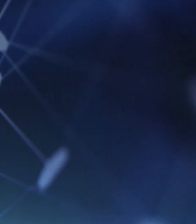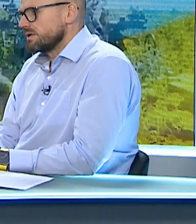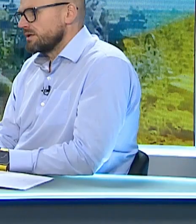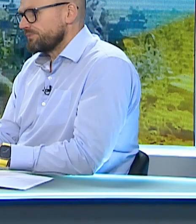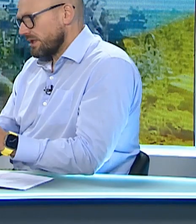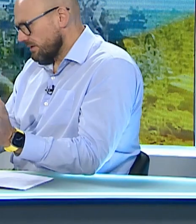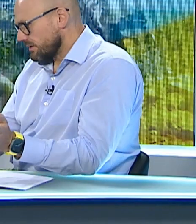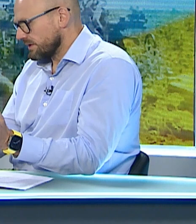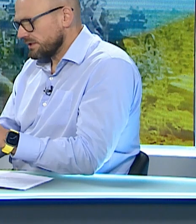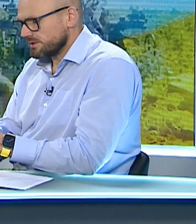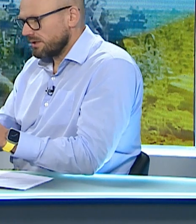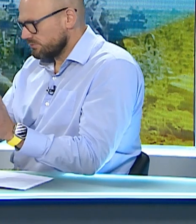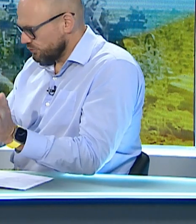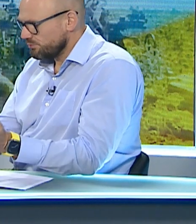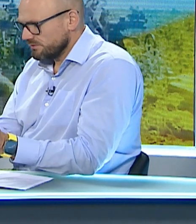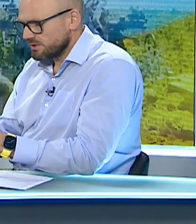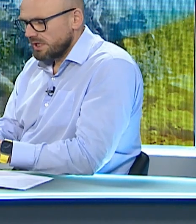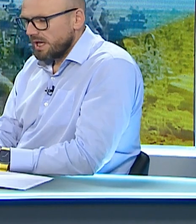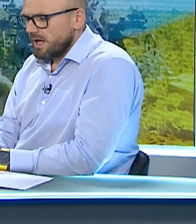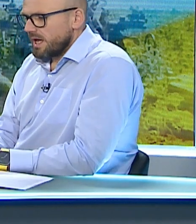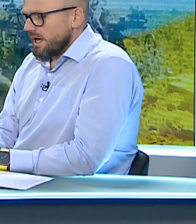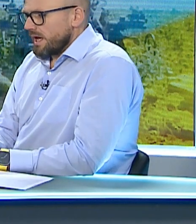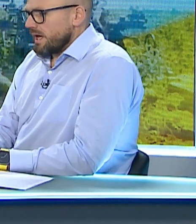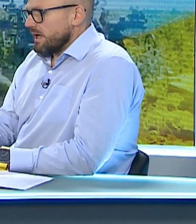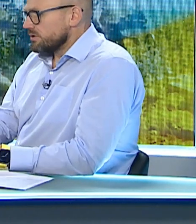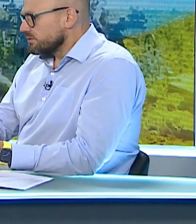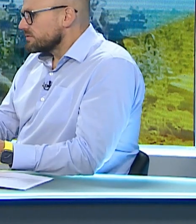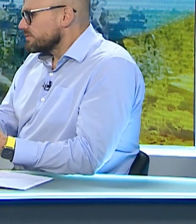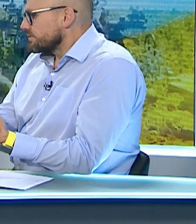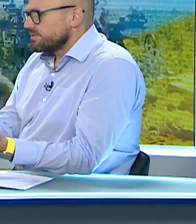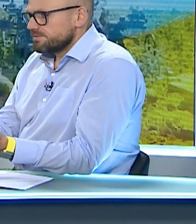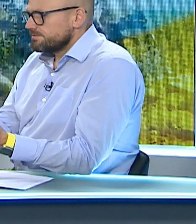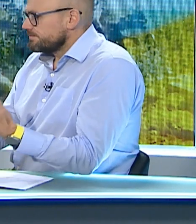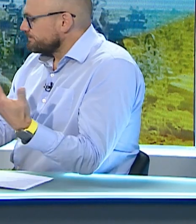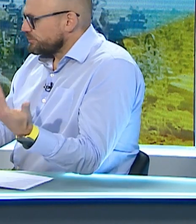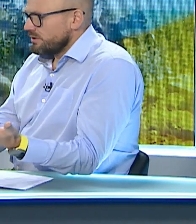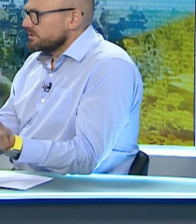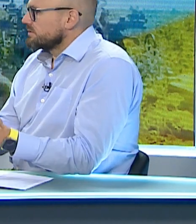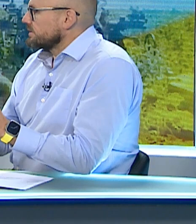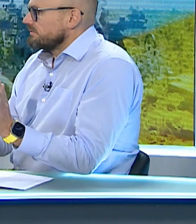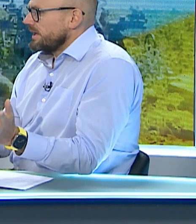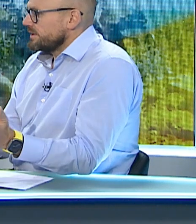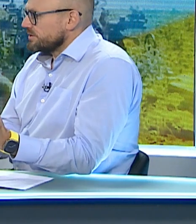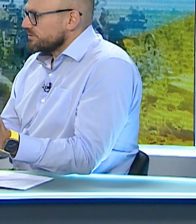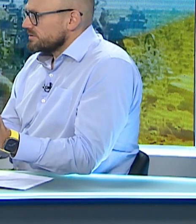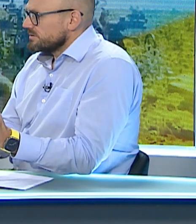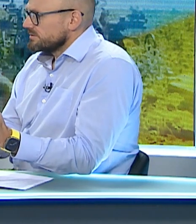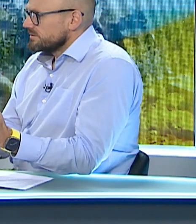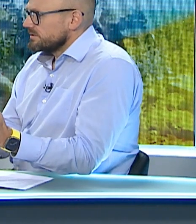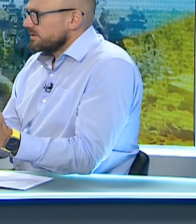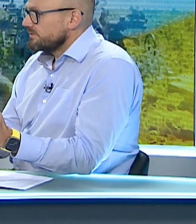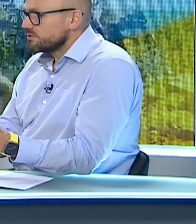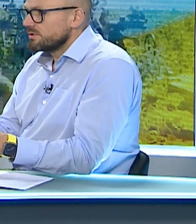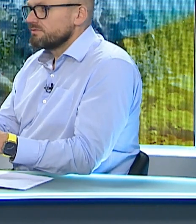квартир, домівок. І тут прильот аварії, ще щось.